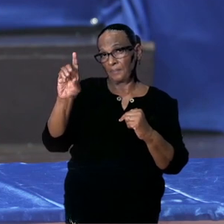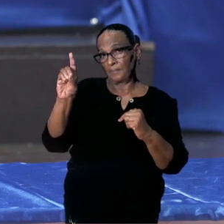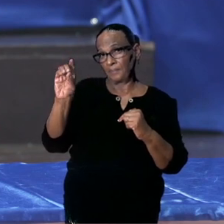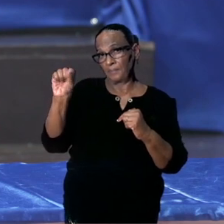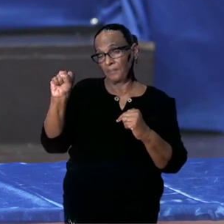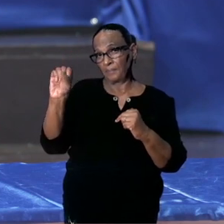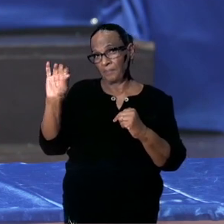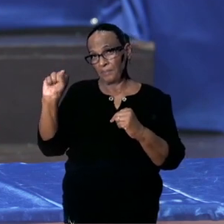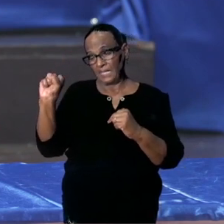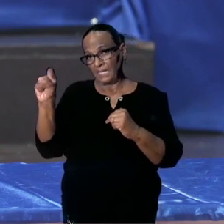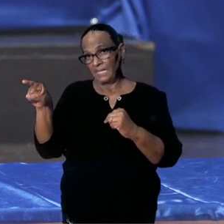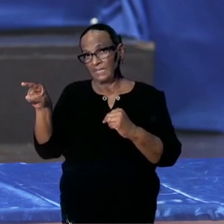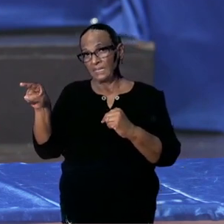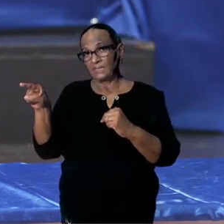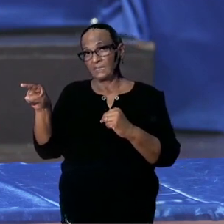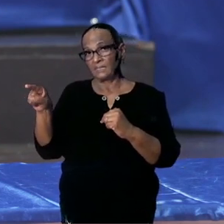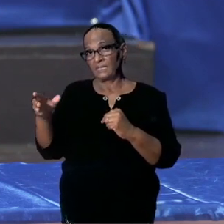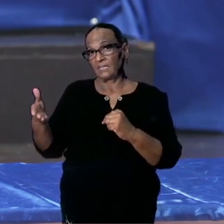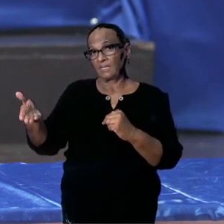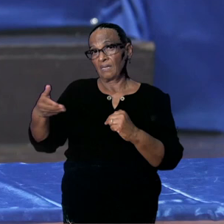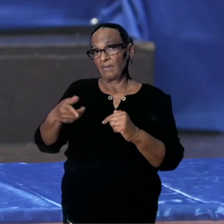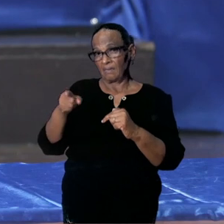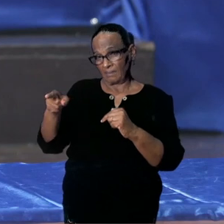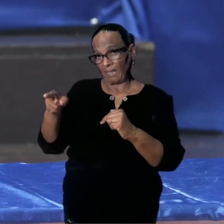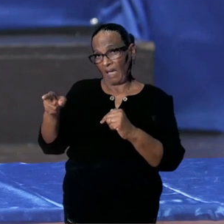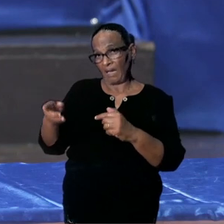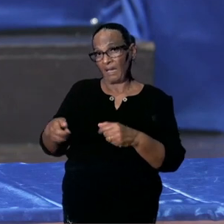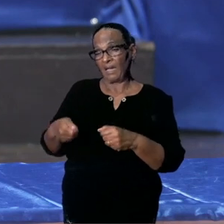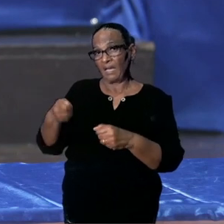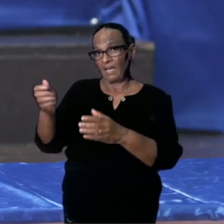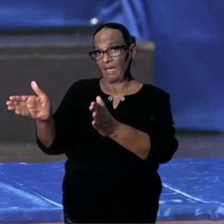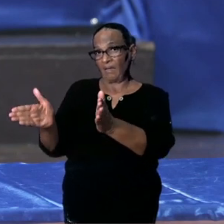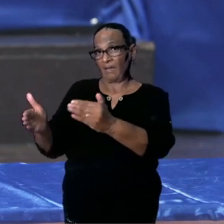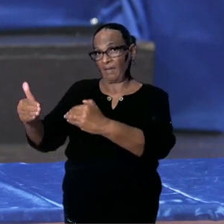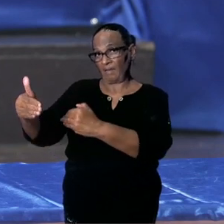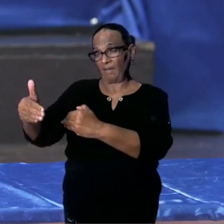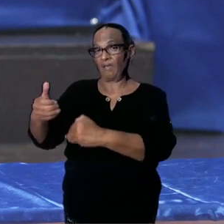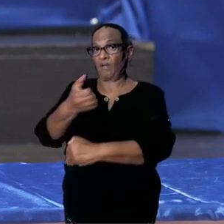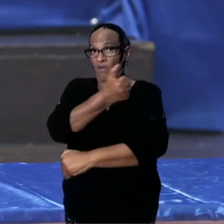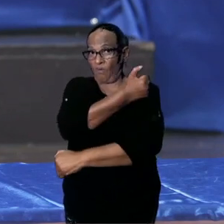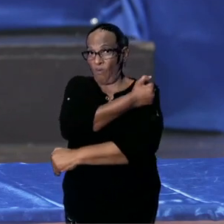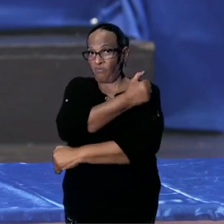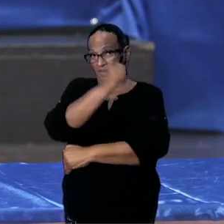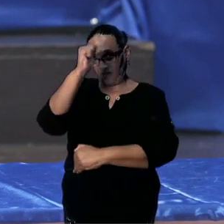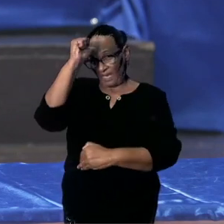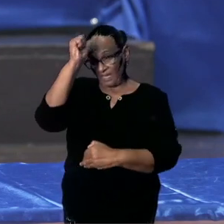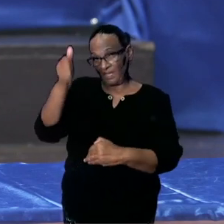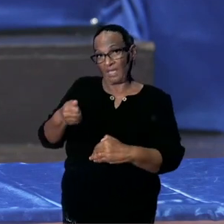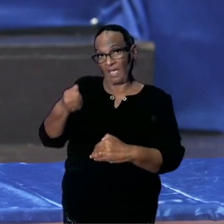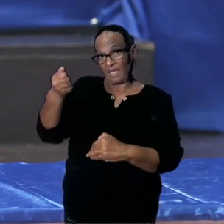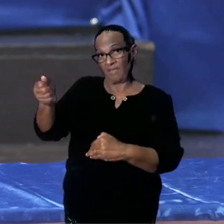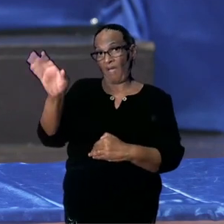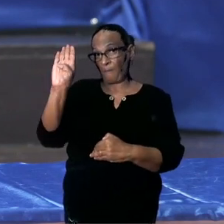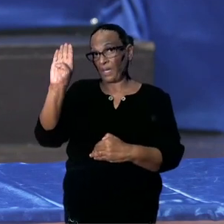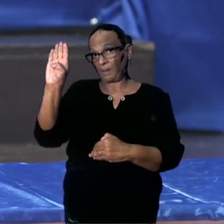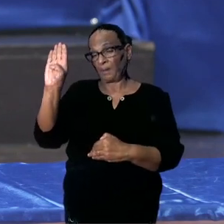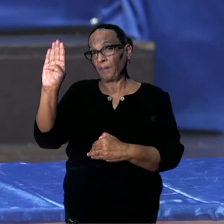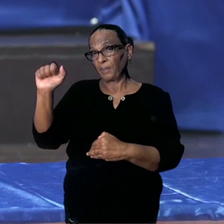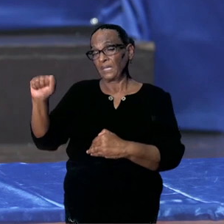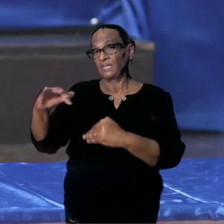een partij, dosis, COVID-shield uit India. En